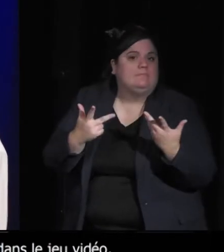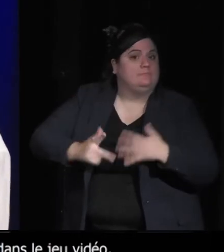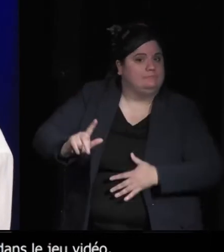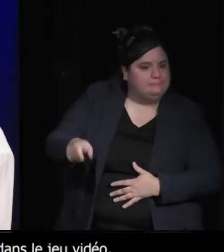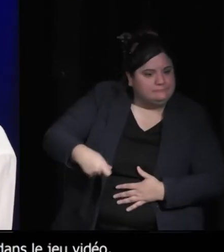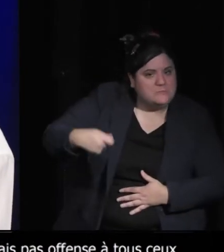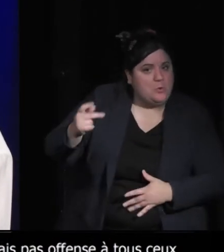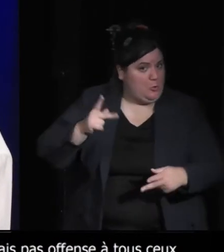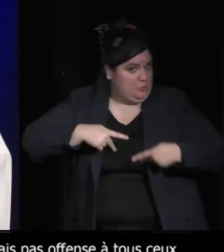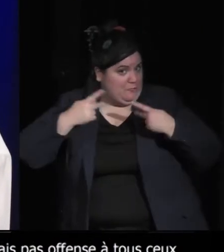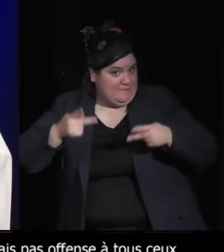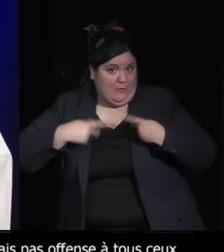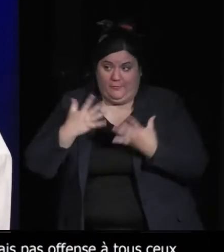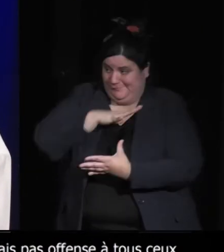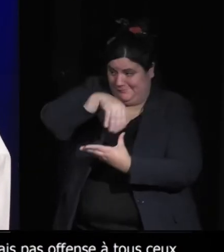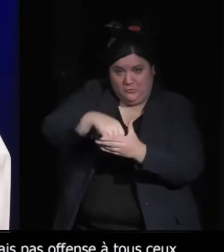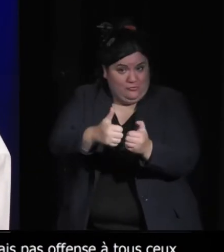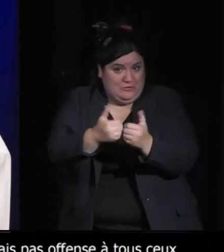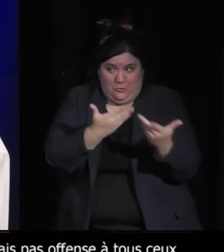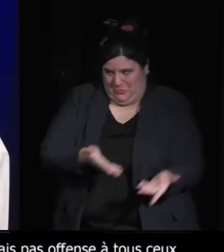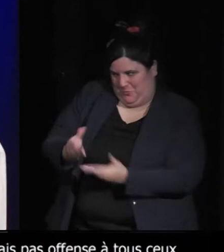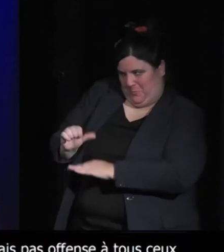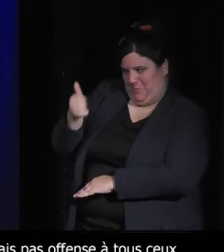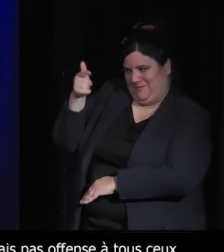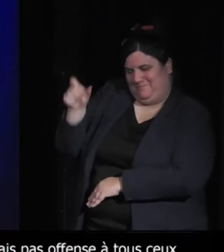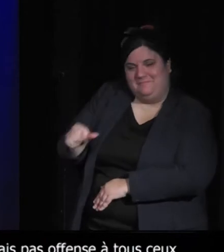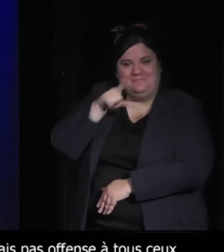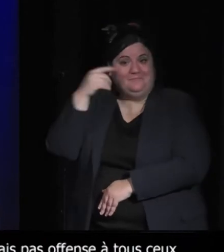vidéo avec Eric Chahy. Bonjour Eric. Bonjour Erwann.